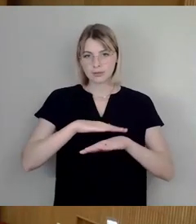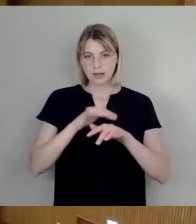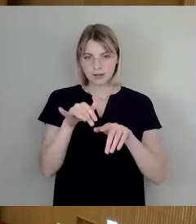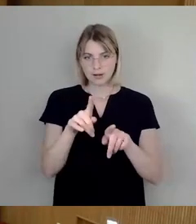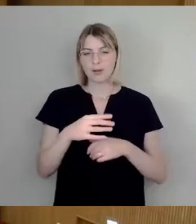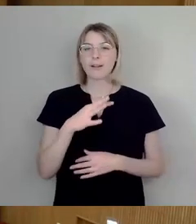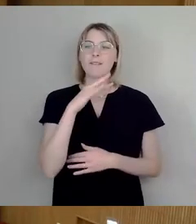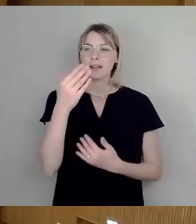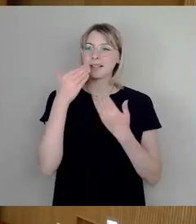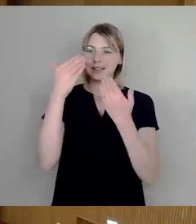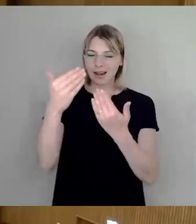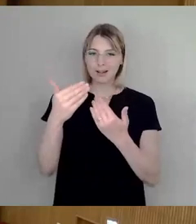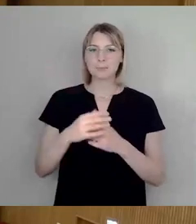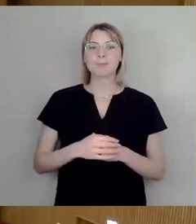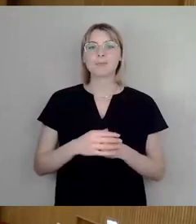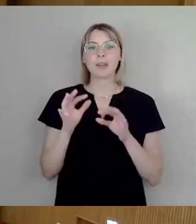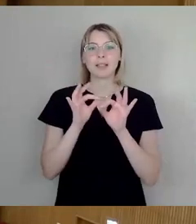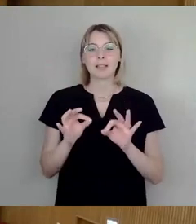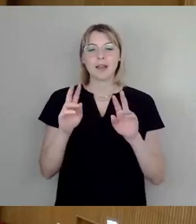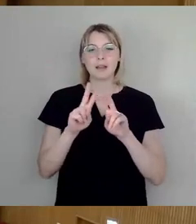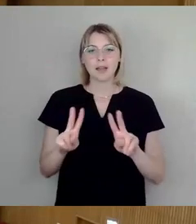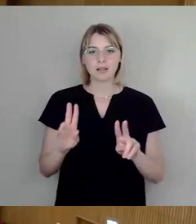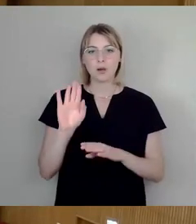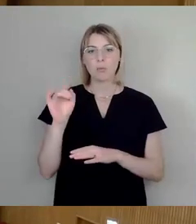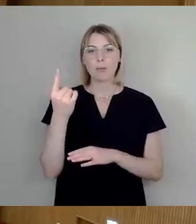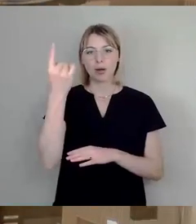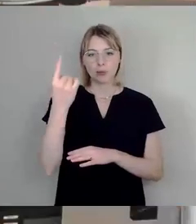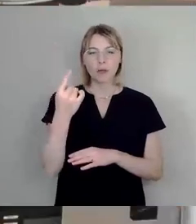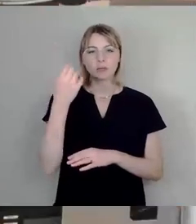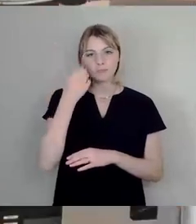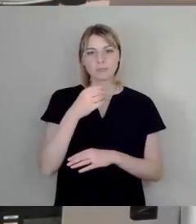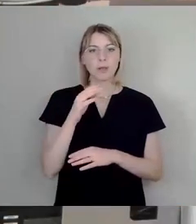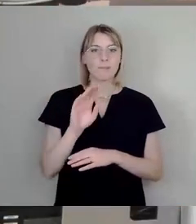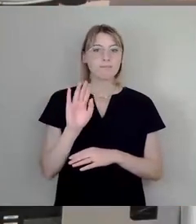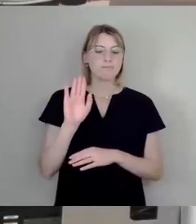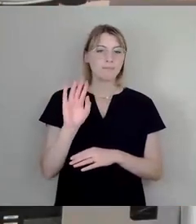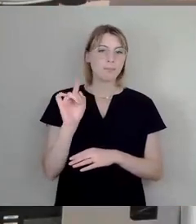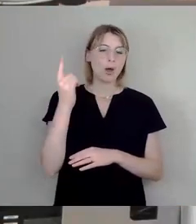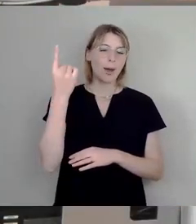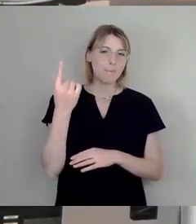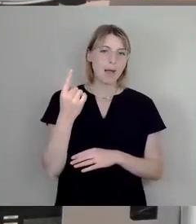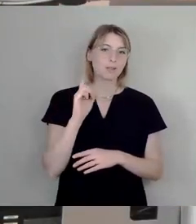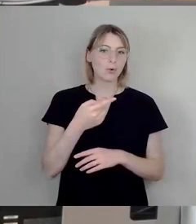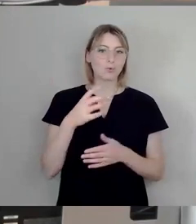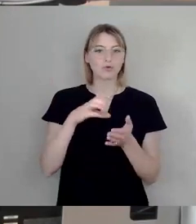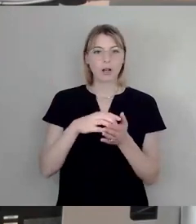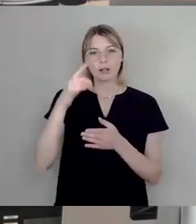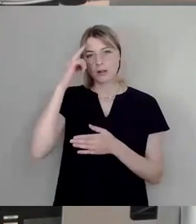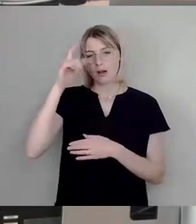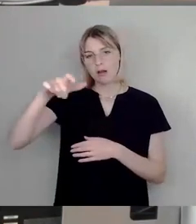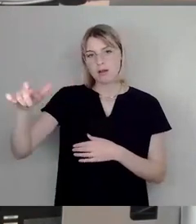Dank. Sehr geehrter Herr Oberbürgermeister, verehrte Bürgermeisterinnen und Bürgermeister, sehr geehrte Stadträtinnen und Stadträte, vielen Dank, dass Sie mir